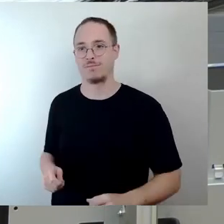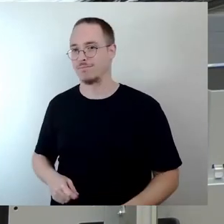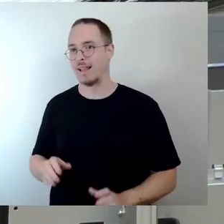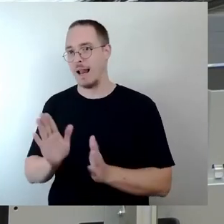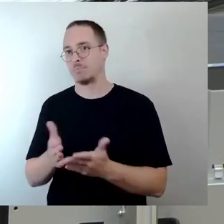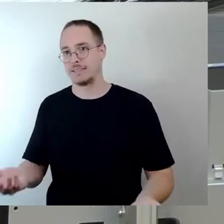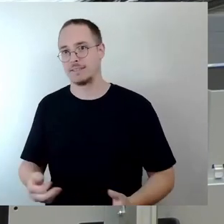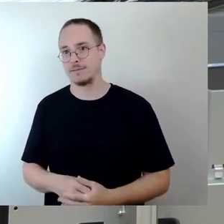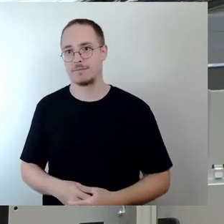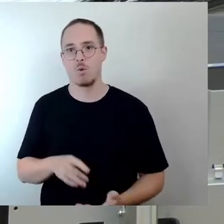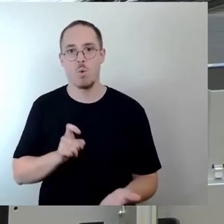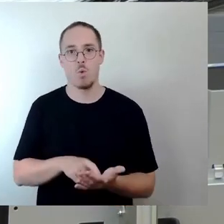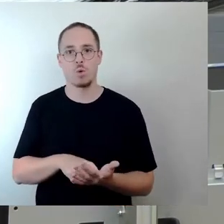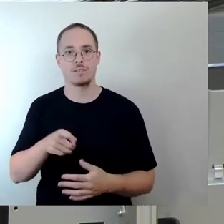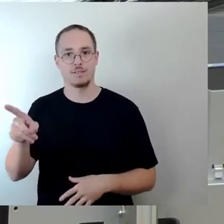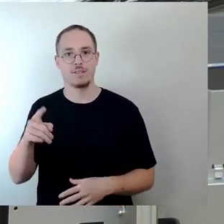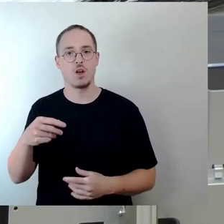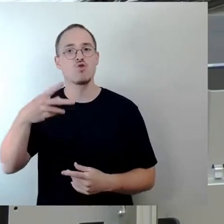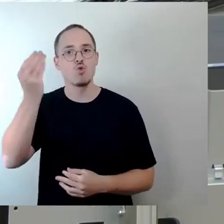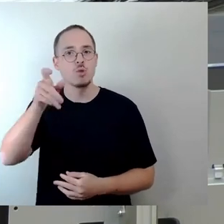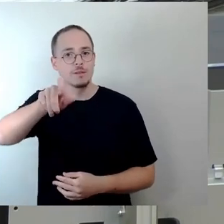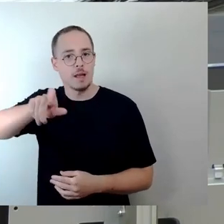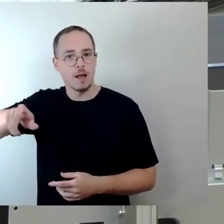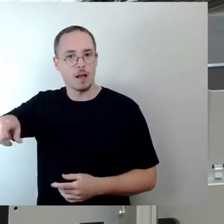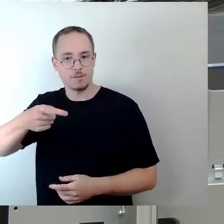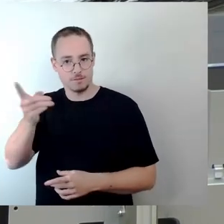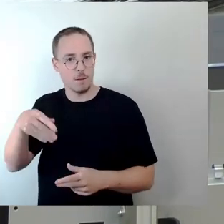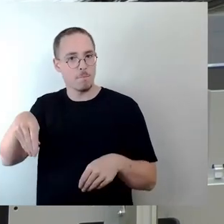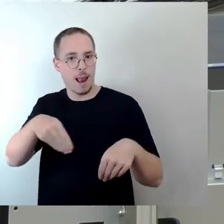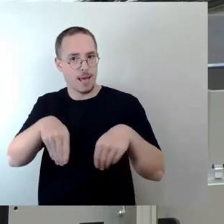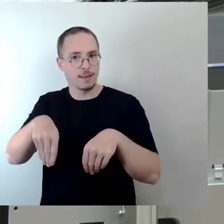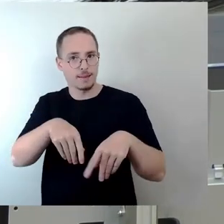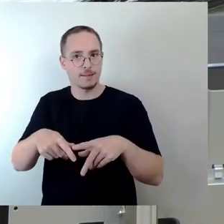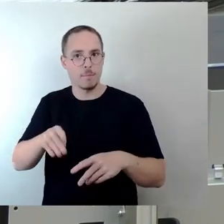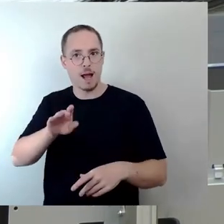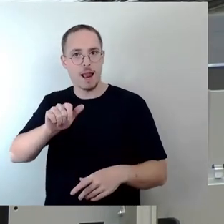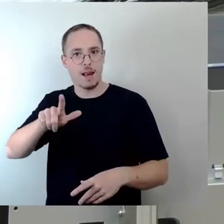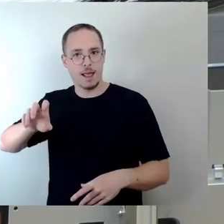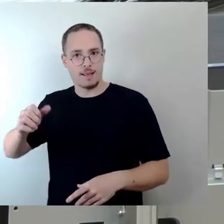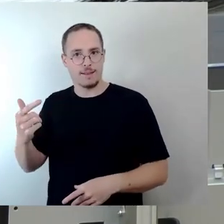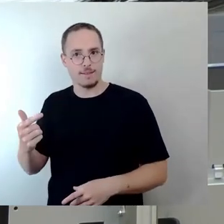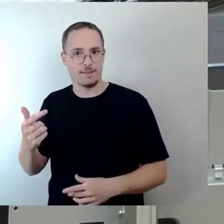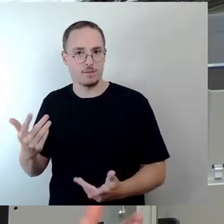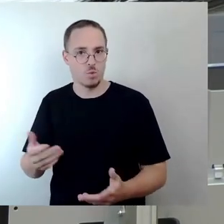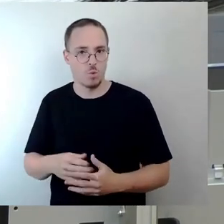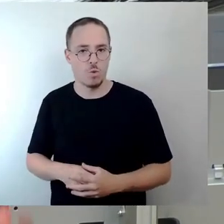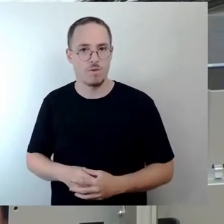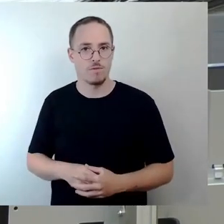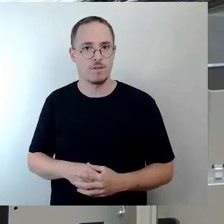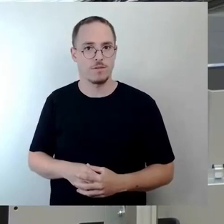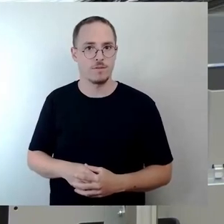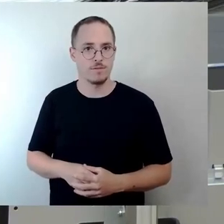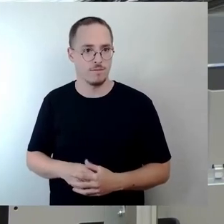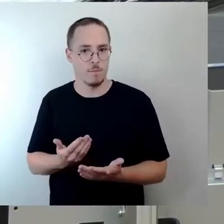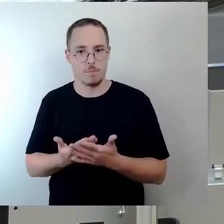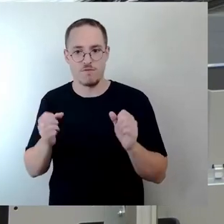Künstler, insbesondere sind es aber die Künstlerinnen, vom Ballett, nie im Ballettkostümchen. Ich meine, ich schwere mir jetzt mal vor, im Winter, da wird